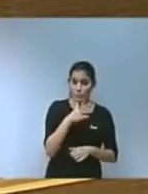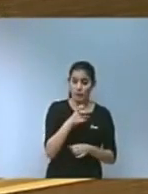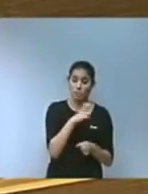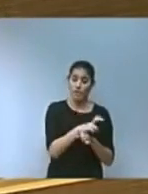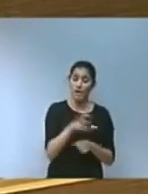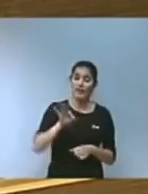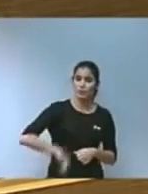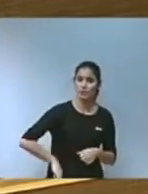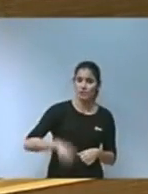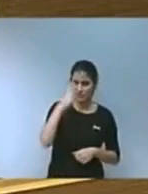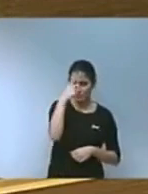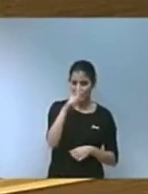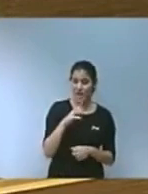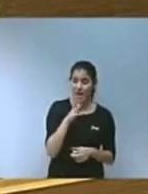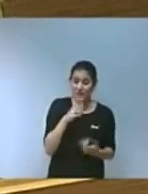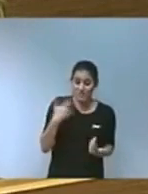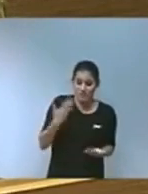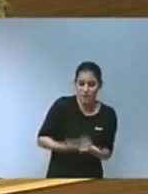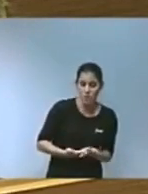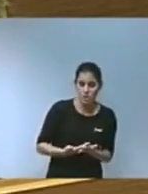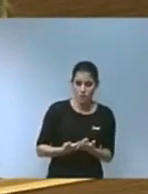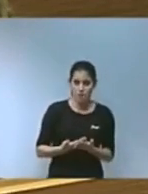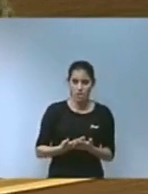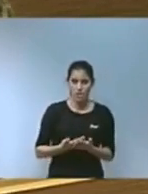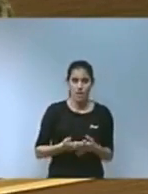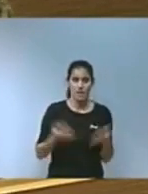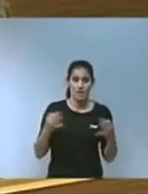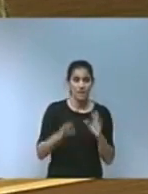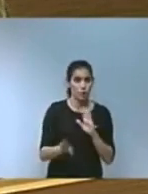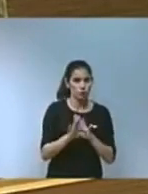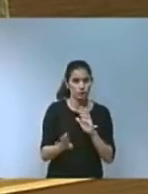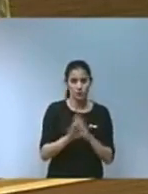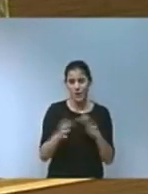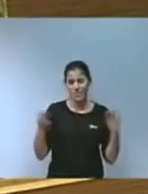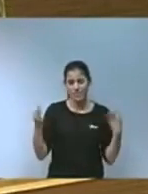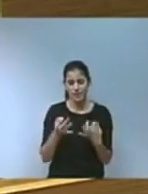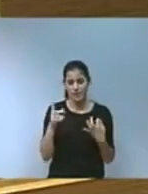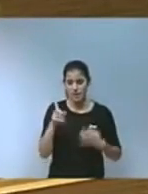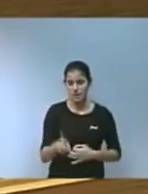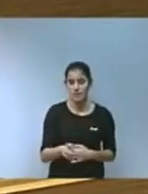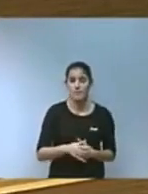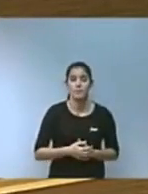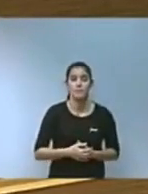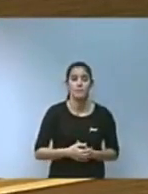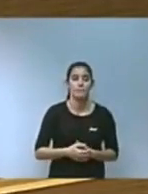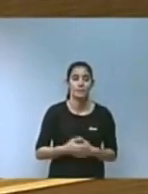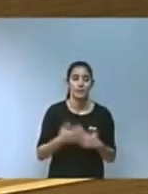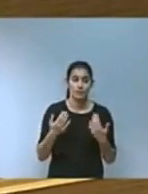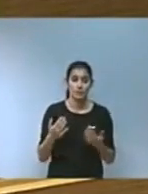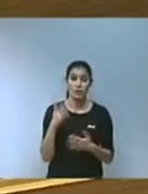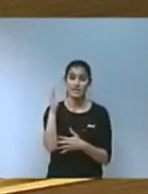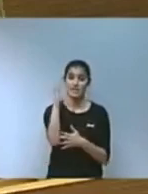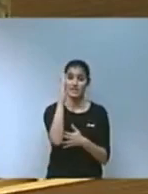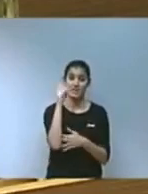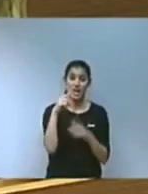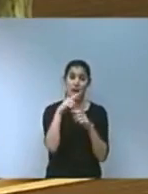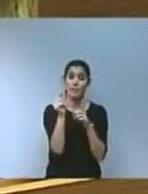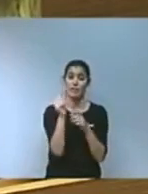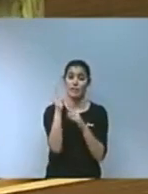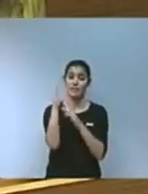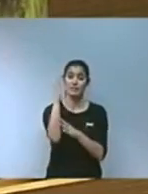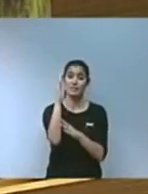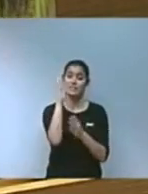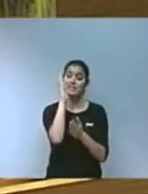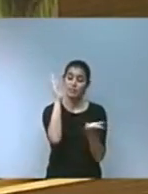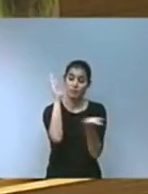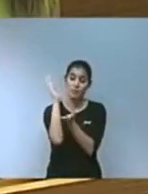cultiu fins avui en dia i que han de poder continuar mantenint-lo cada admeller que s'arrenca és una ferida